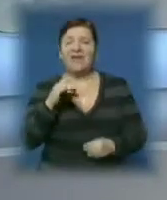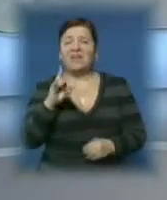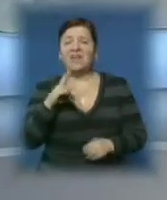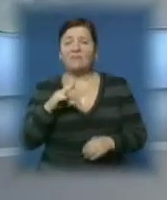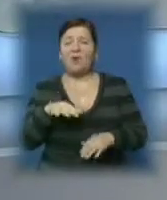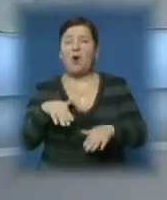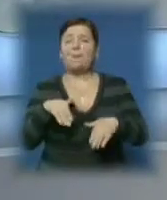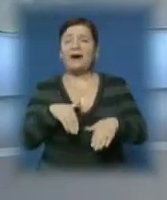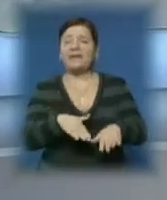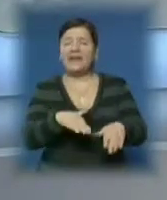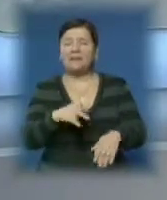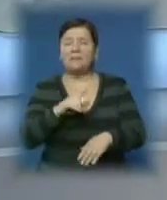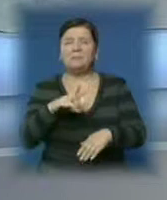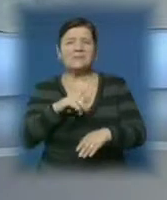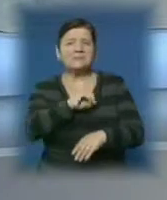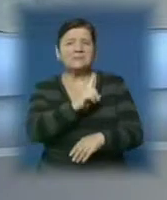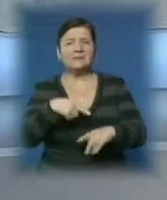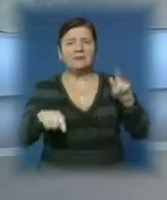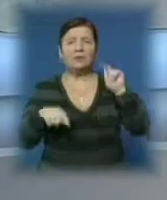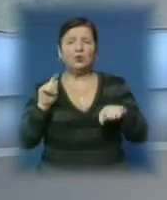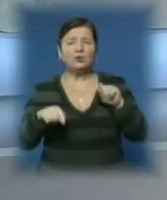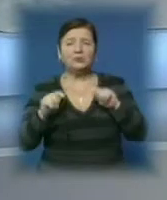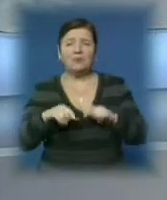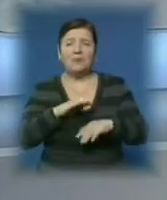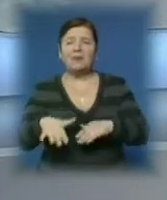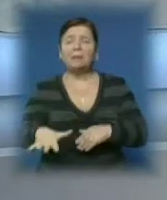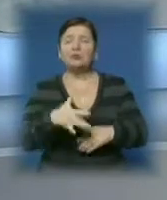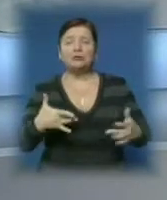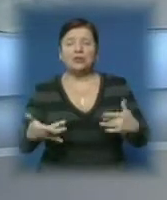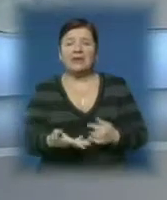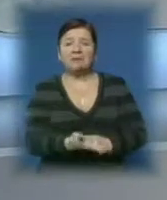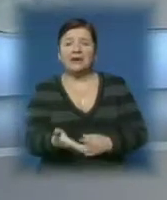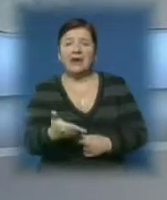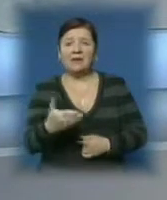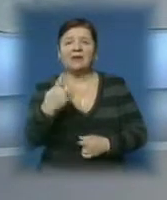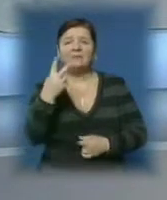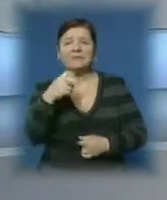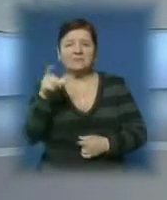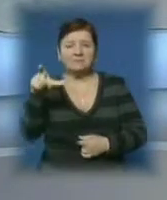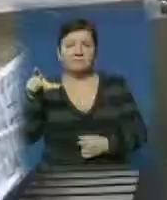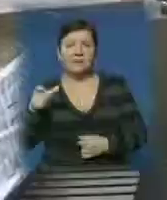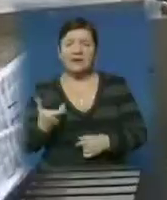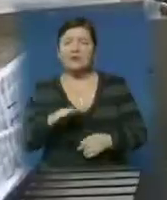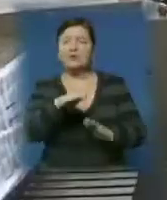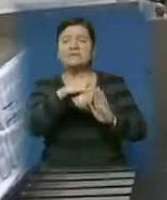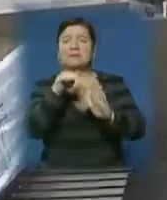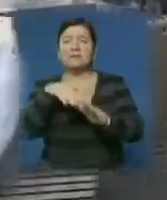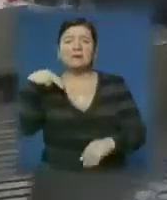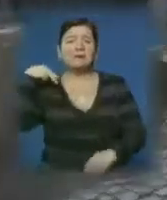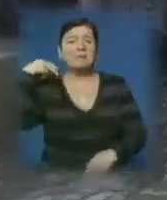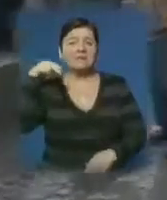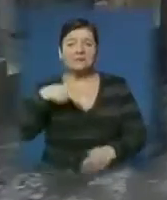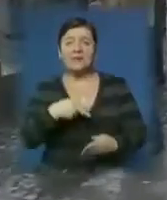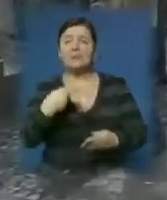Ужгороді відбувся під рясним дощем. На площі Театральній у неділю зібралися зо дві сотні мешканців міста, аби закликати президента